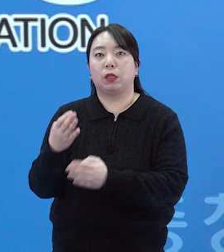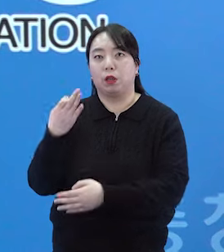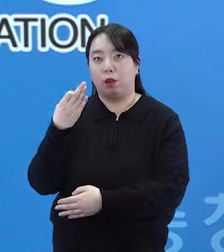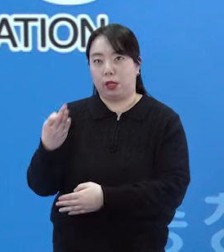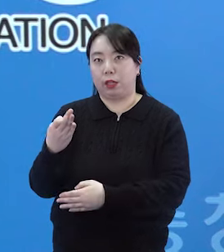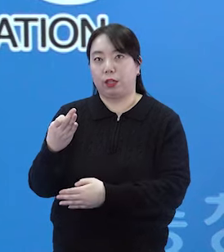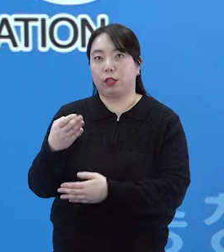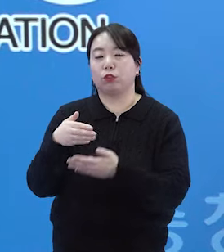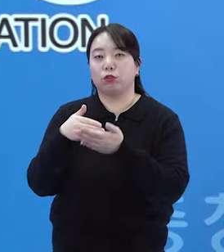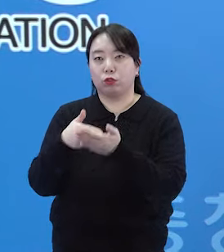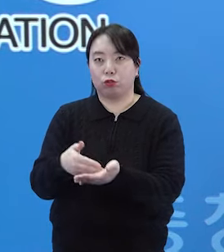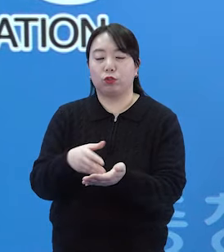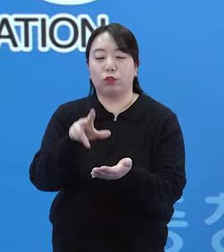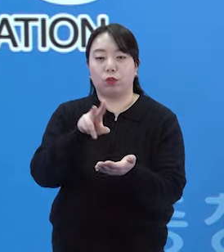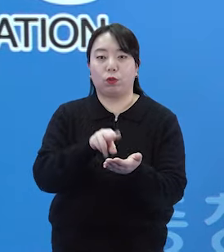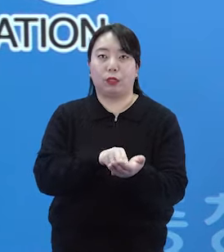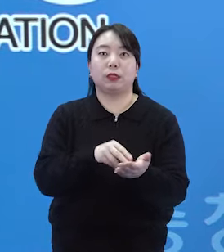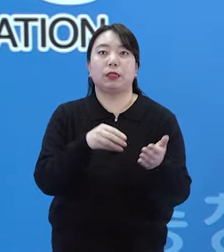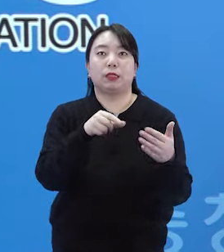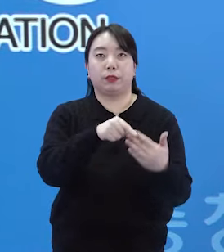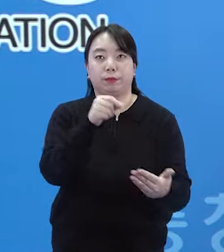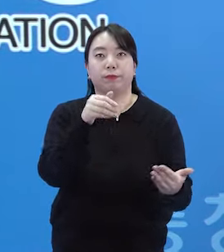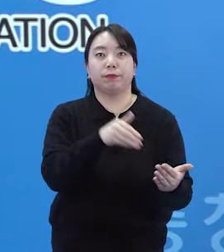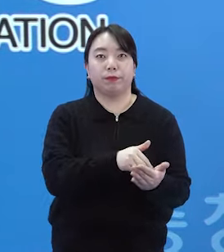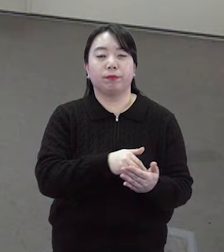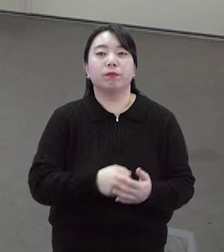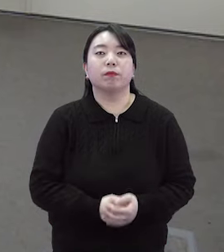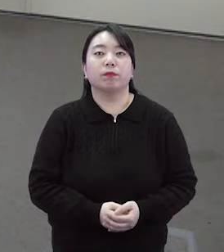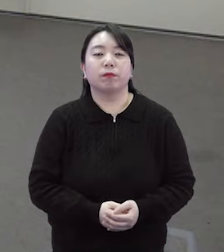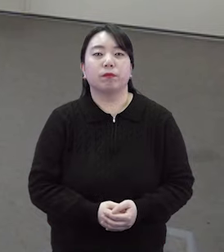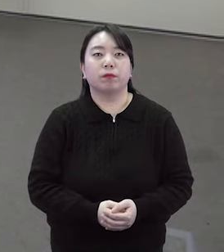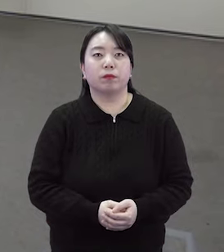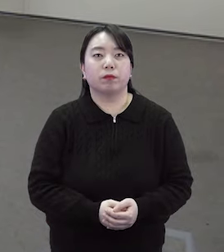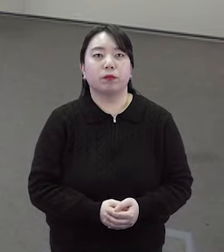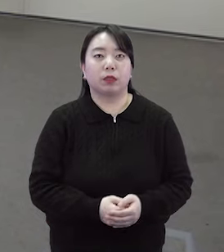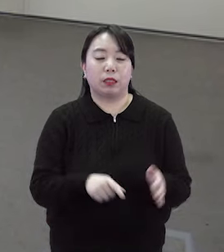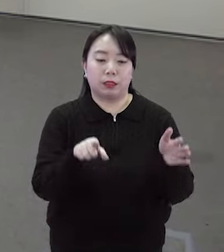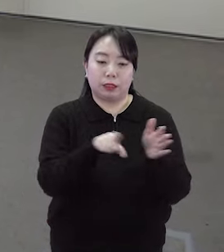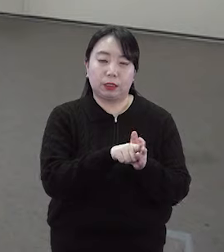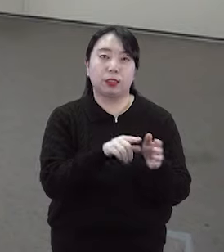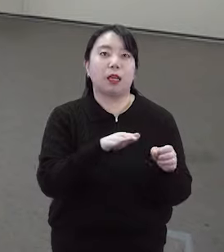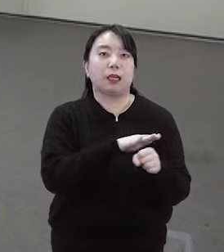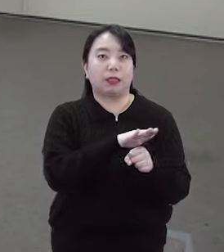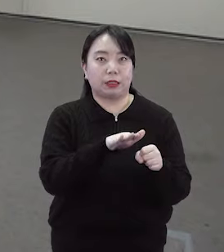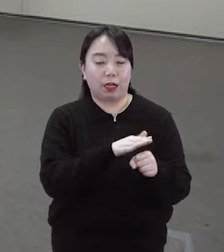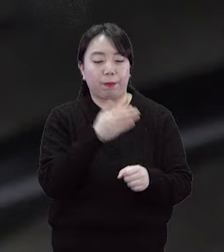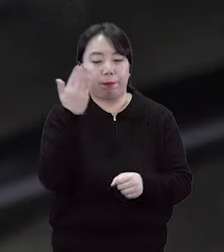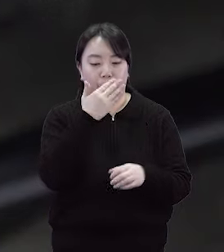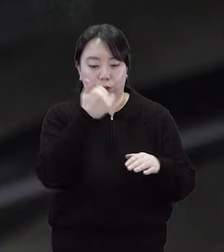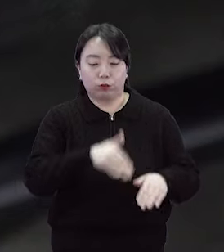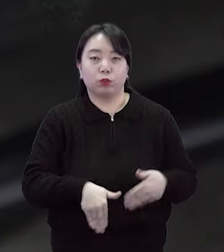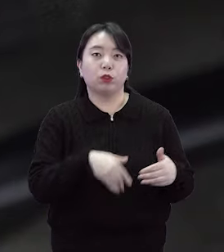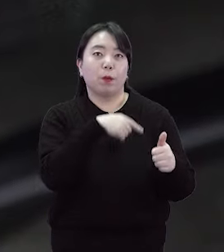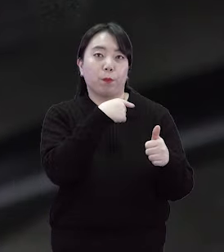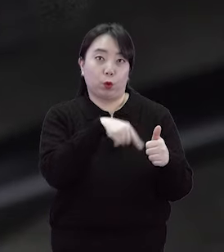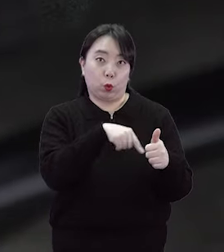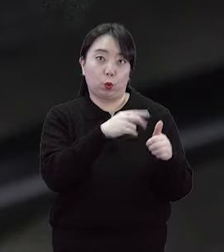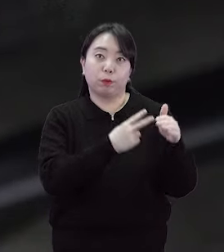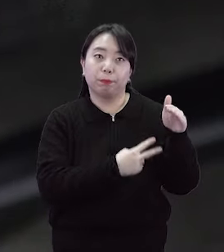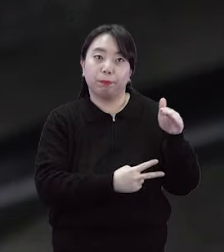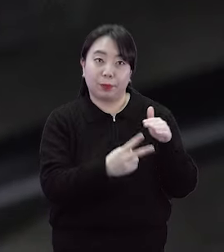14개 추진과제를 선정하였습니다 신뢰와 사랑의 청렴한 충남교육을 비전으로